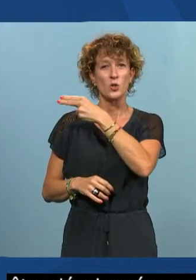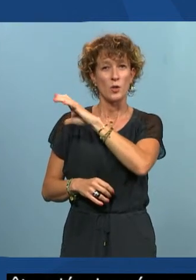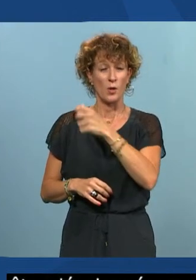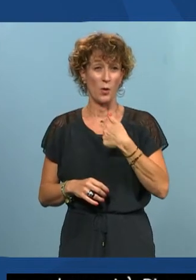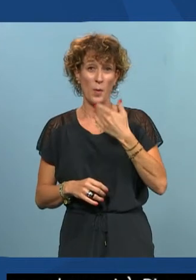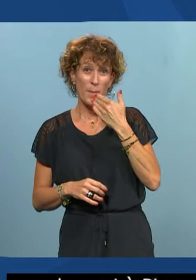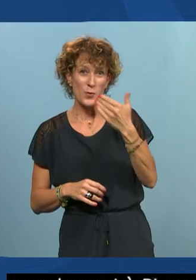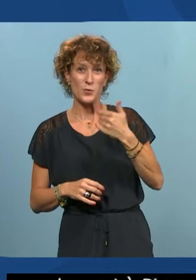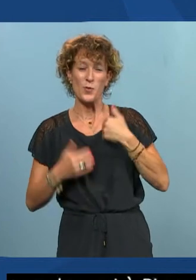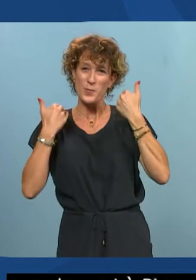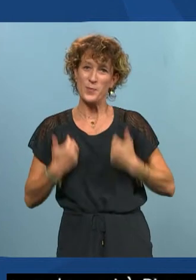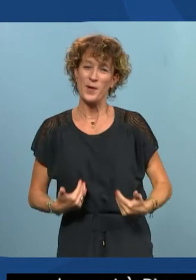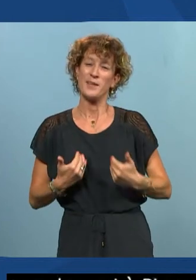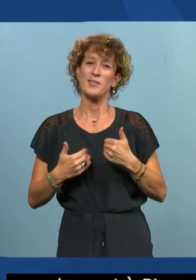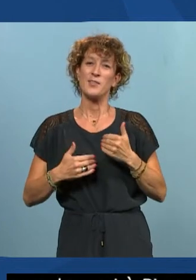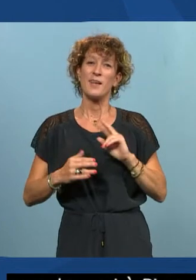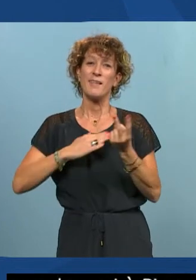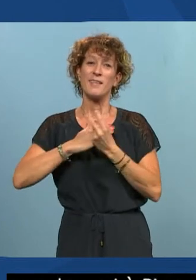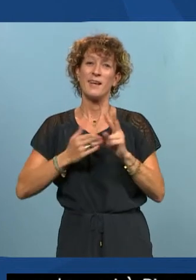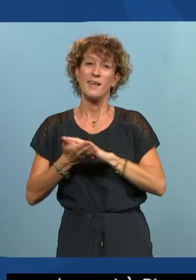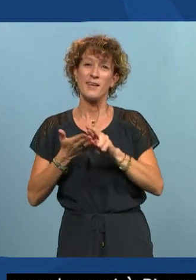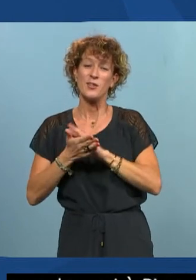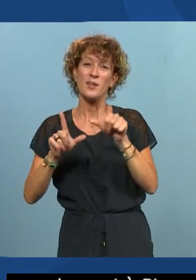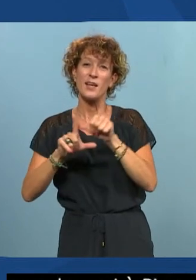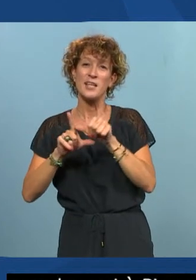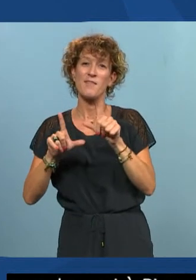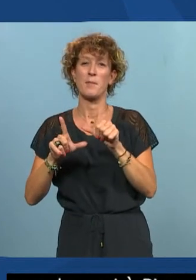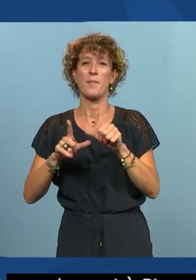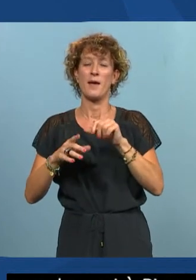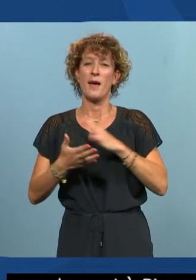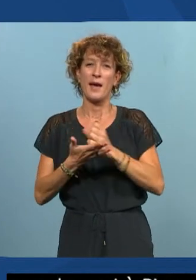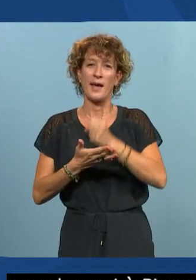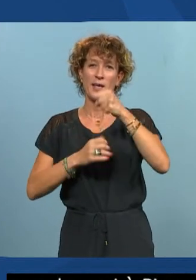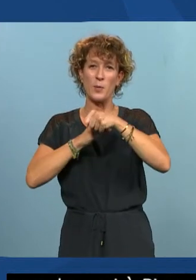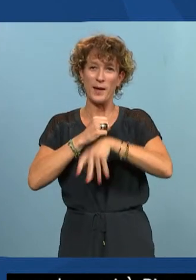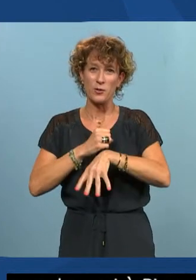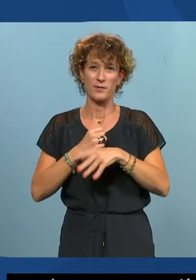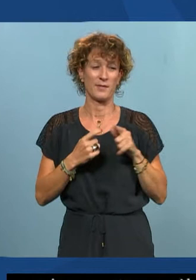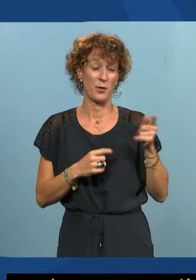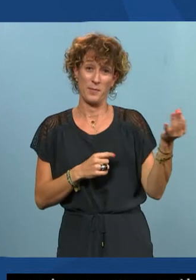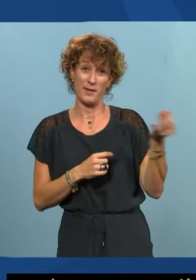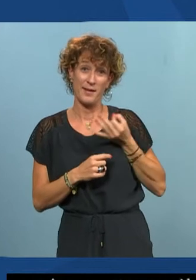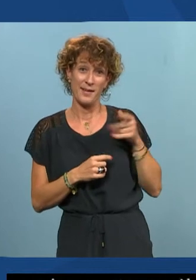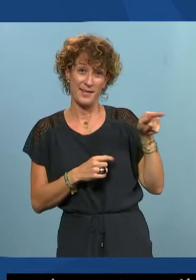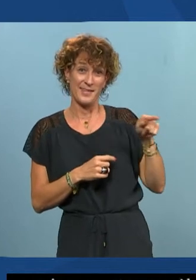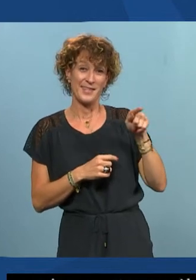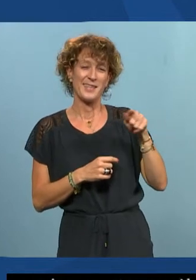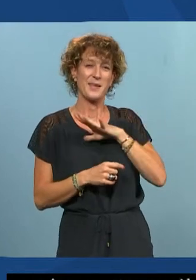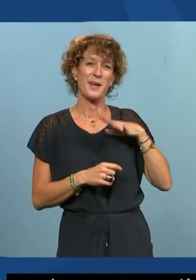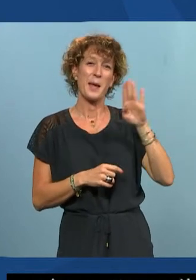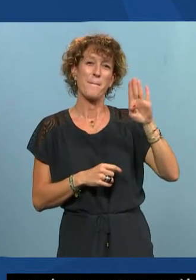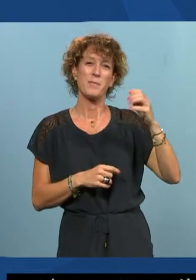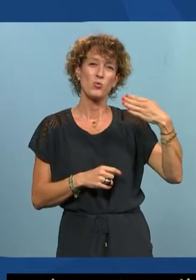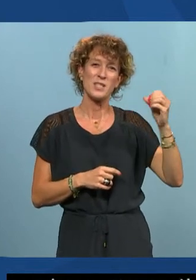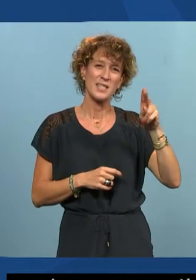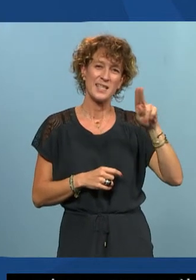Laurence Alzaté, suis la déléguée régionale à GEPIP, Réunion et Mayotte. Alors, comme le précisait Madame Ben Moussi, effectivement, on